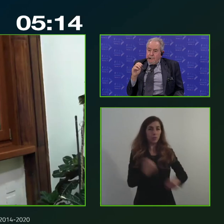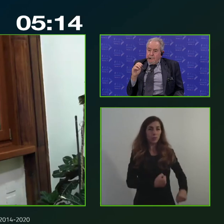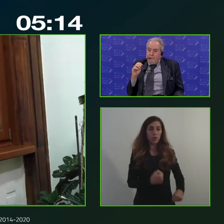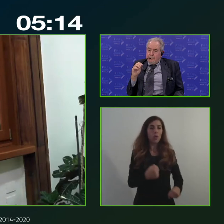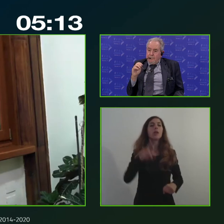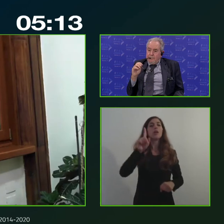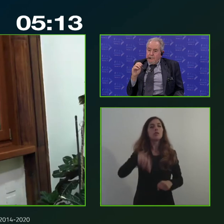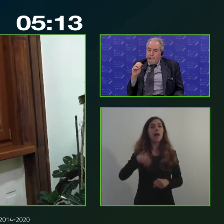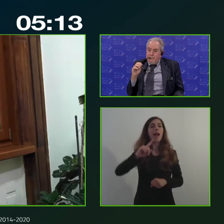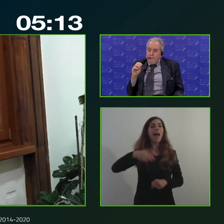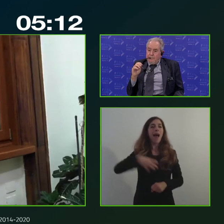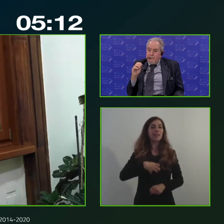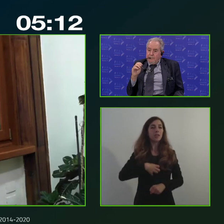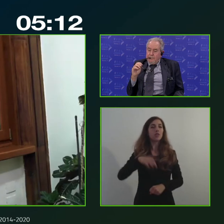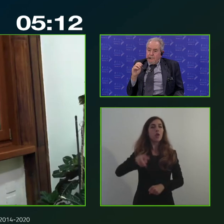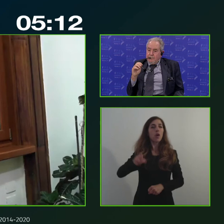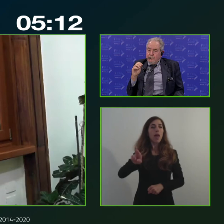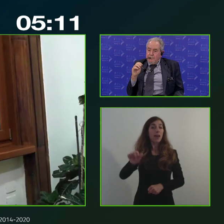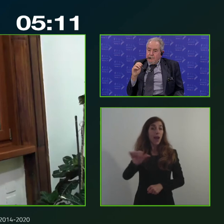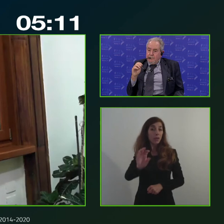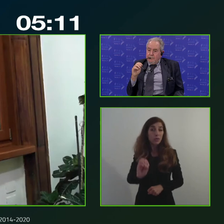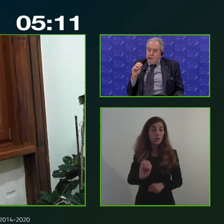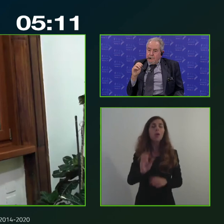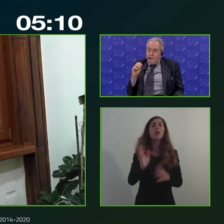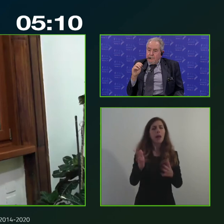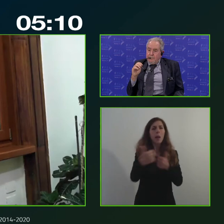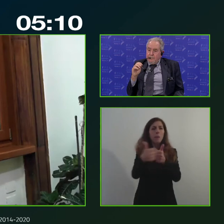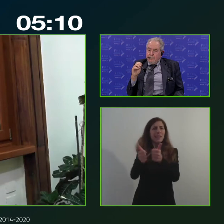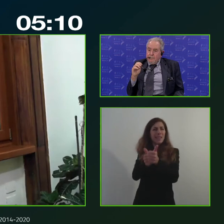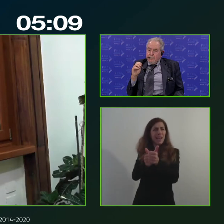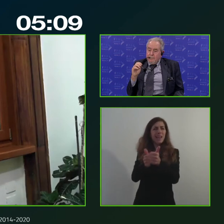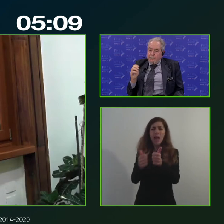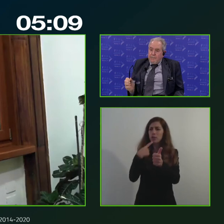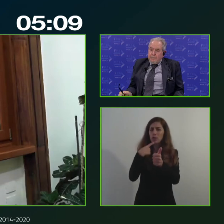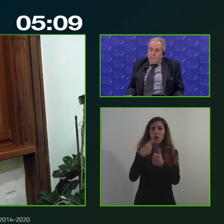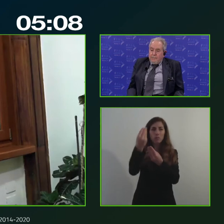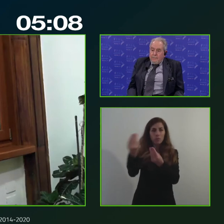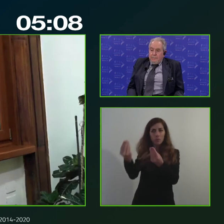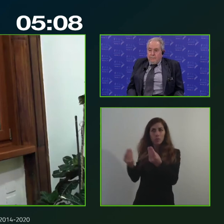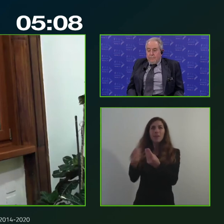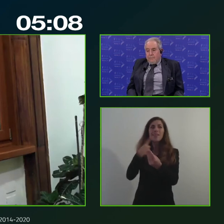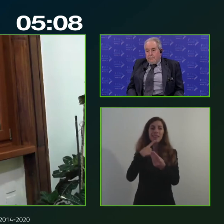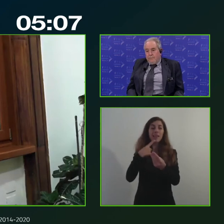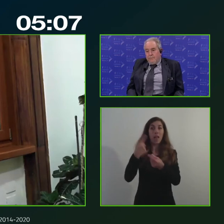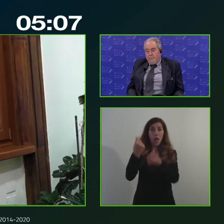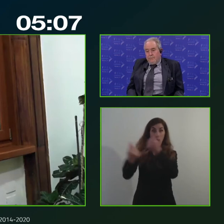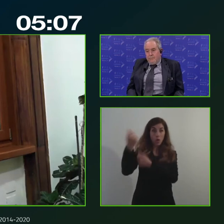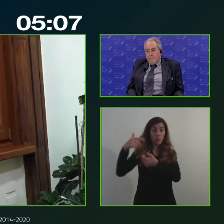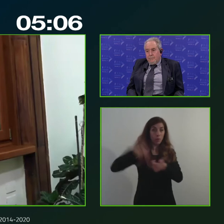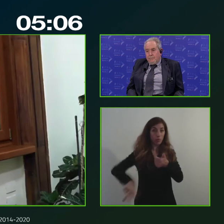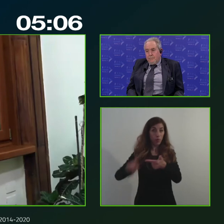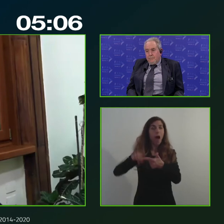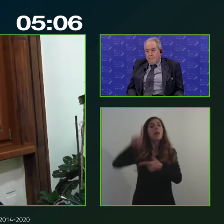'assessore Grasso il partenariato è costituito dai partner economico-sociali ma anche dagli enti